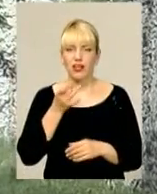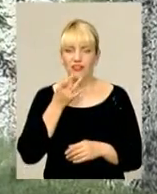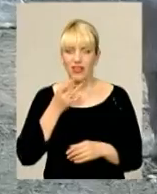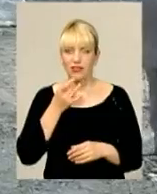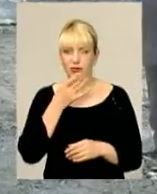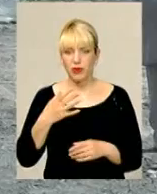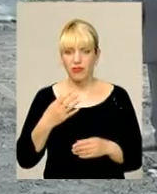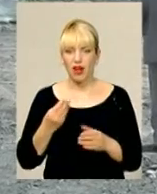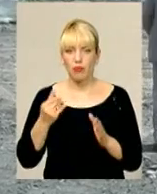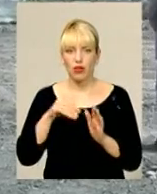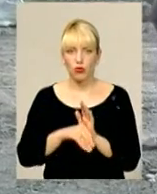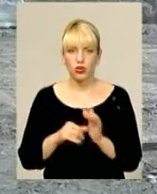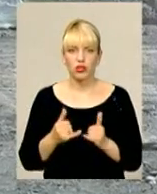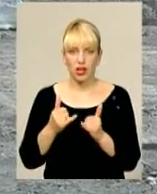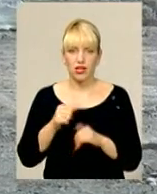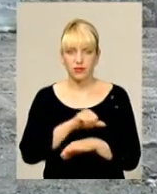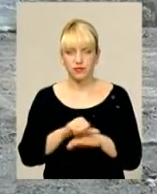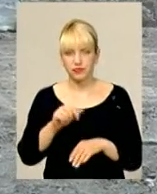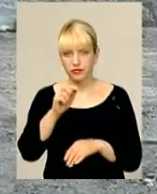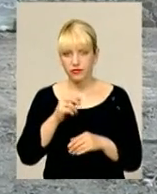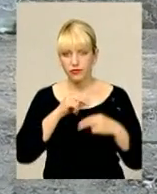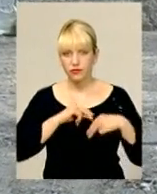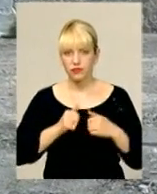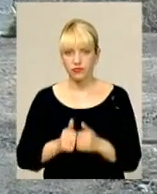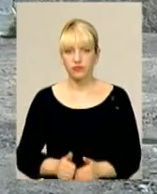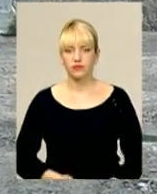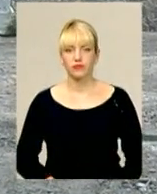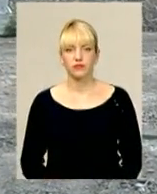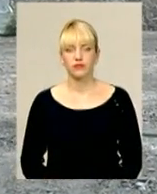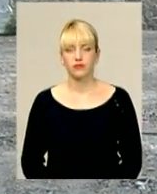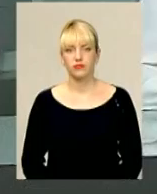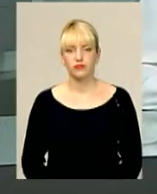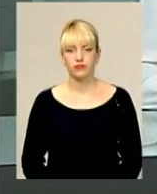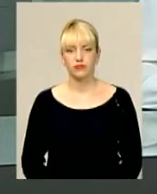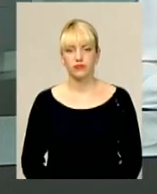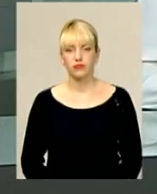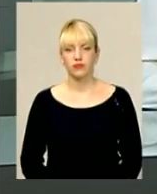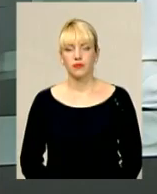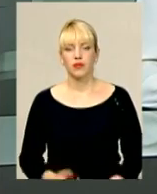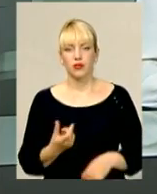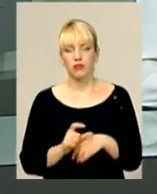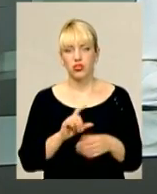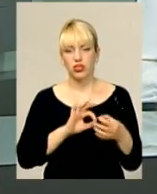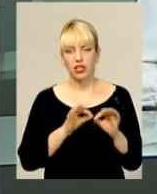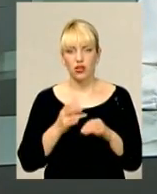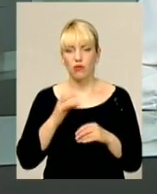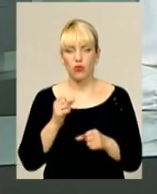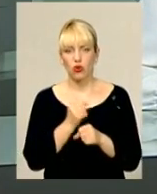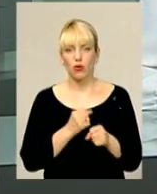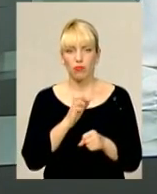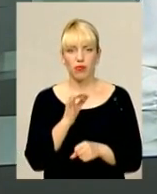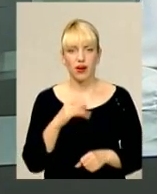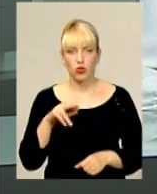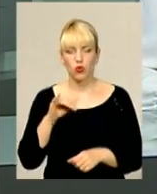Дерина Денисенко, Юрій Чорний, Володимир Паламар для інформаційного випуску. Більш детально про розробку бренду